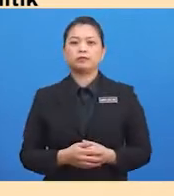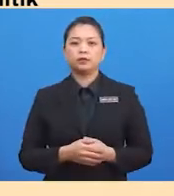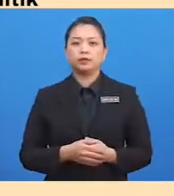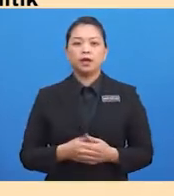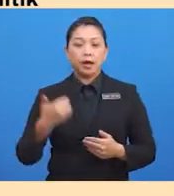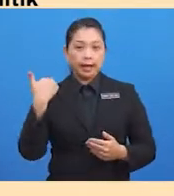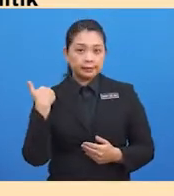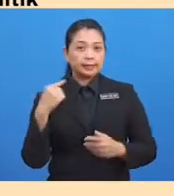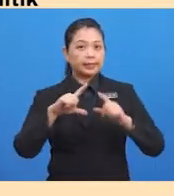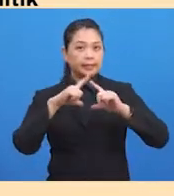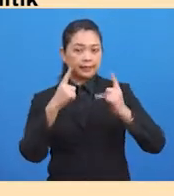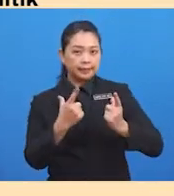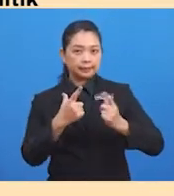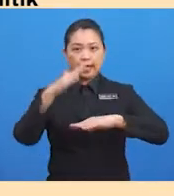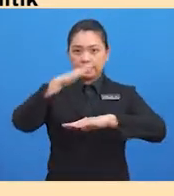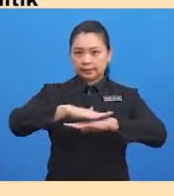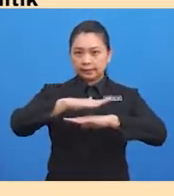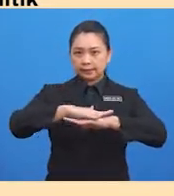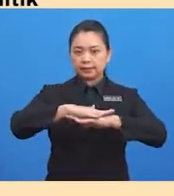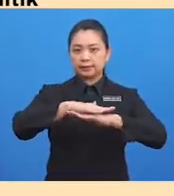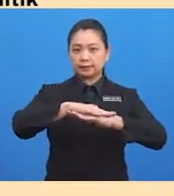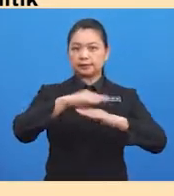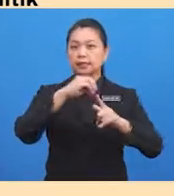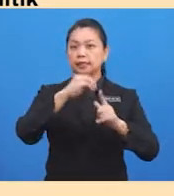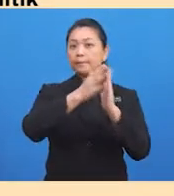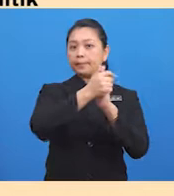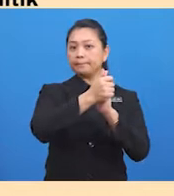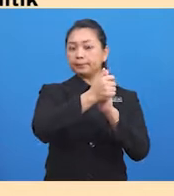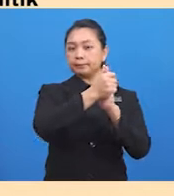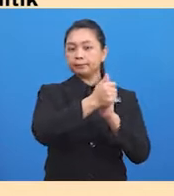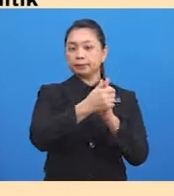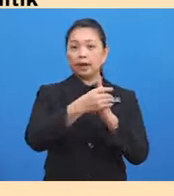pemimpin dan kelas bawahan yang dipimpin.